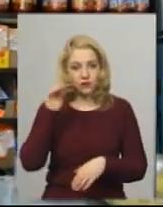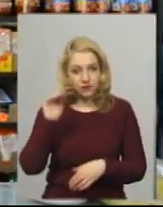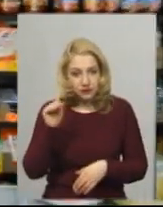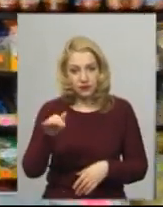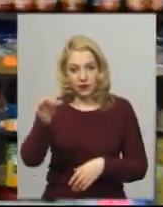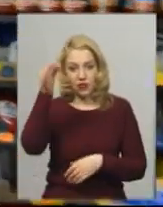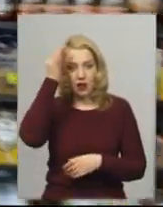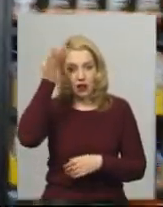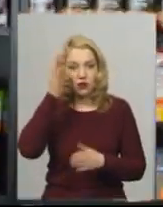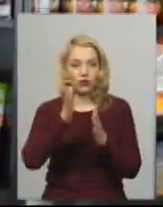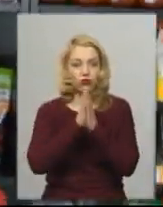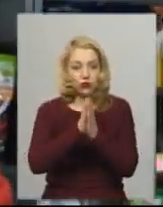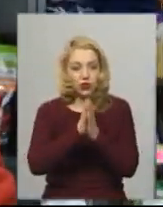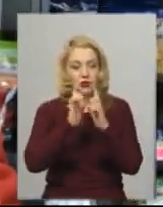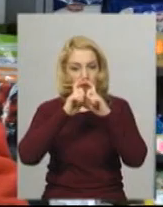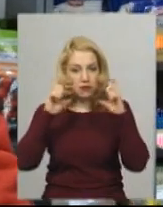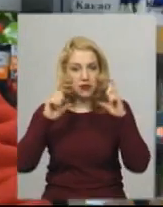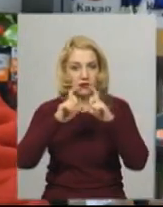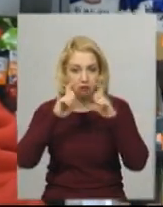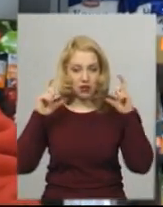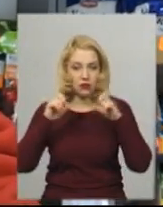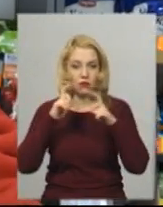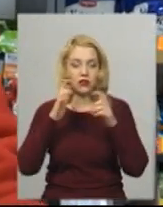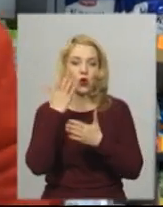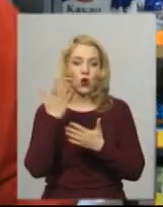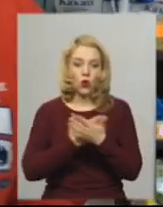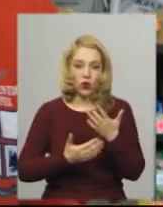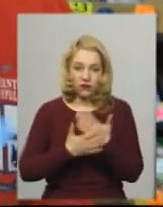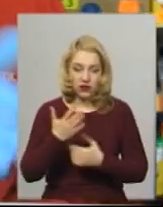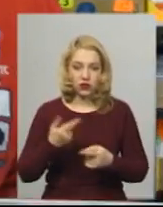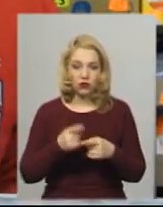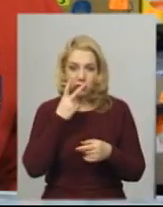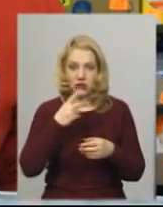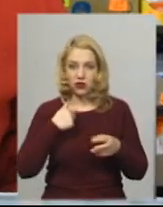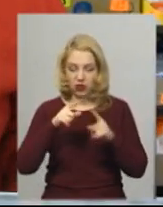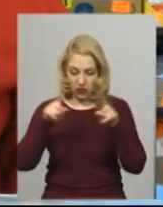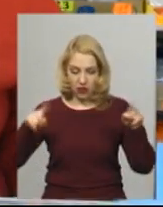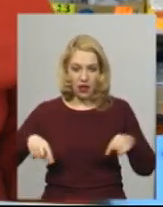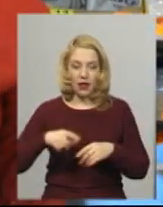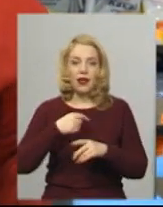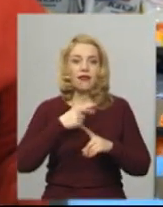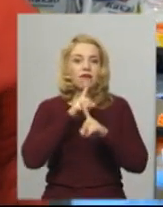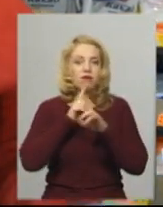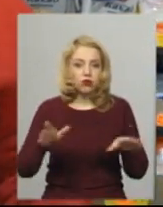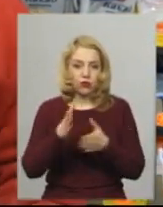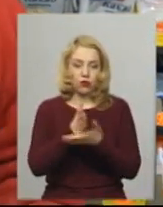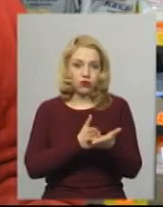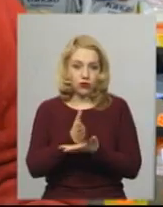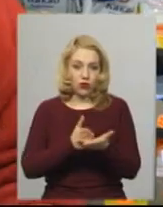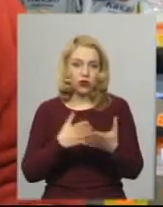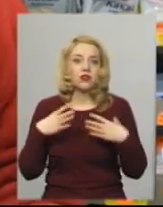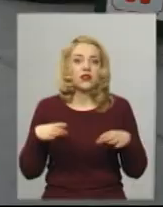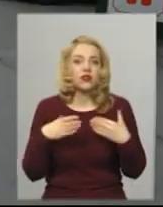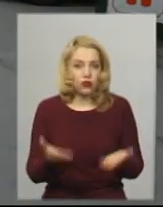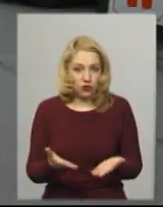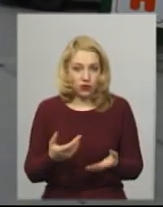нагадуємо, кажемо, одягніть маску, будь ласка, одягніть ці рукавички, не обслуговуємо. Ось в нас є написано, не обслуговуємо, тому що реально, за чим? Дуже